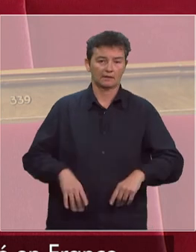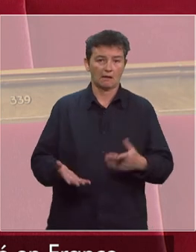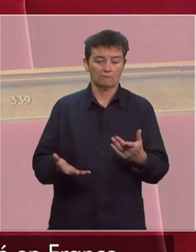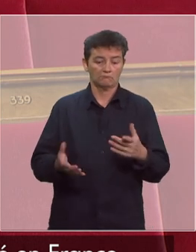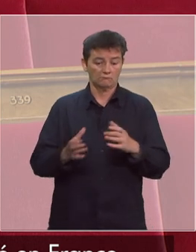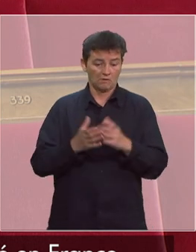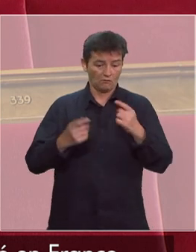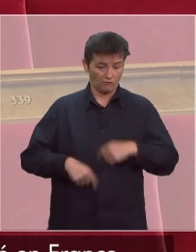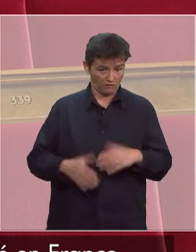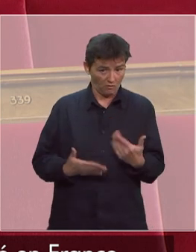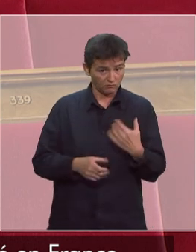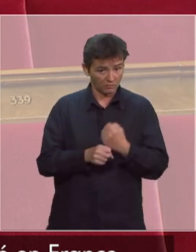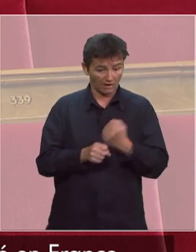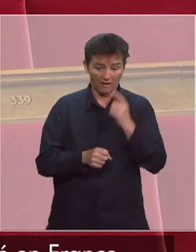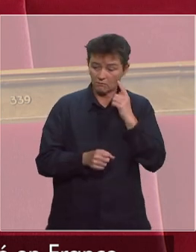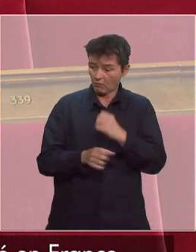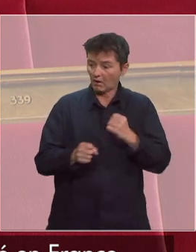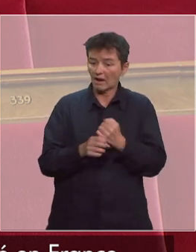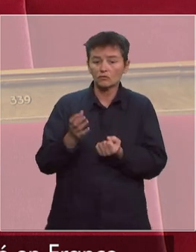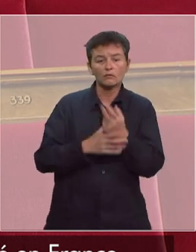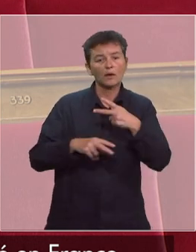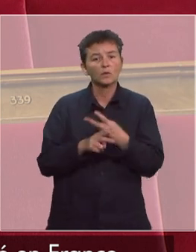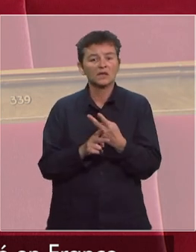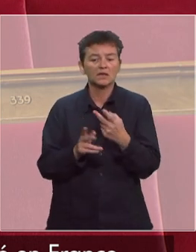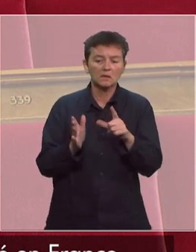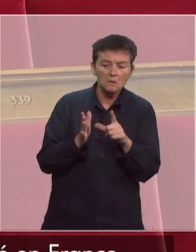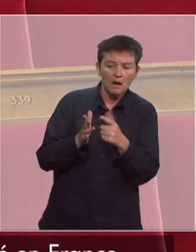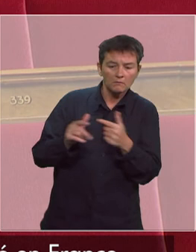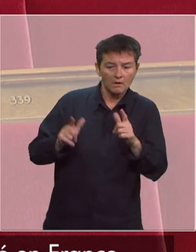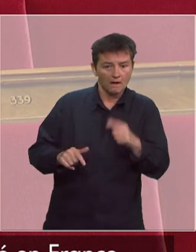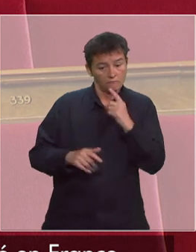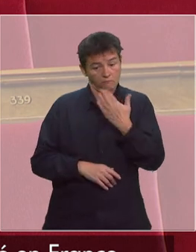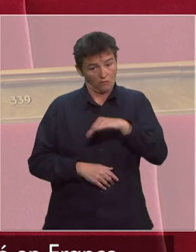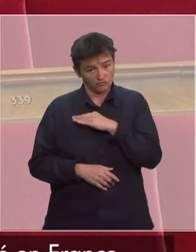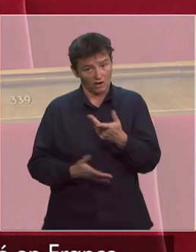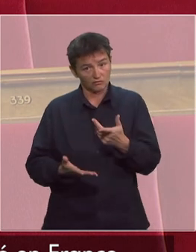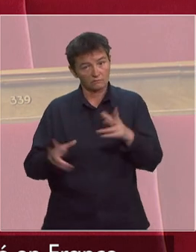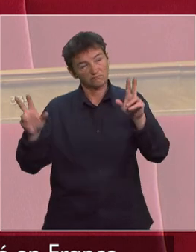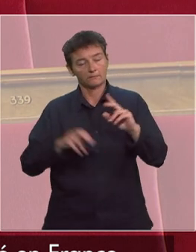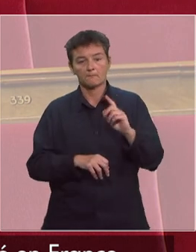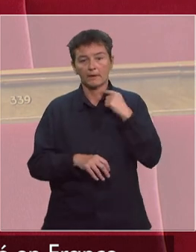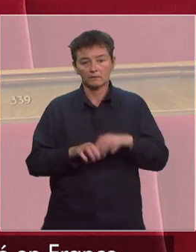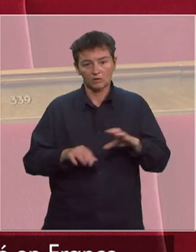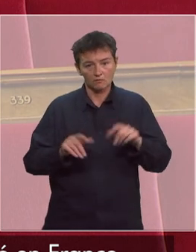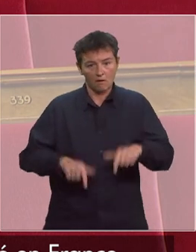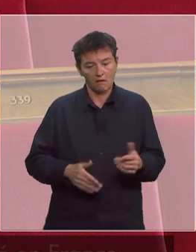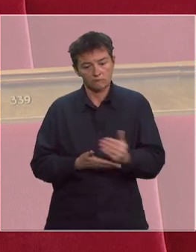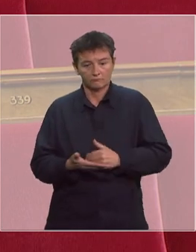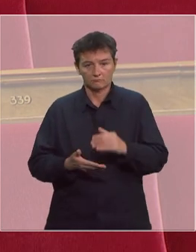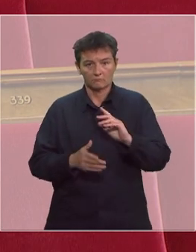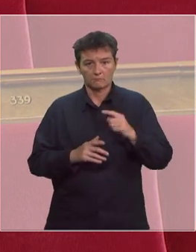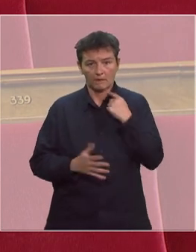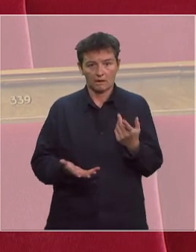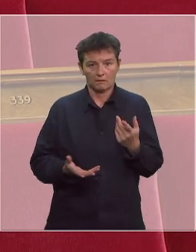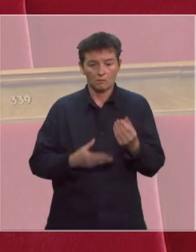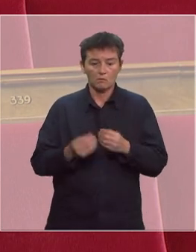le gouvernement travaille-t-il sur la mise en place d'un outil juridique visant à prendre en charge ces pertes d'exploitation et sur d'autres mobilisations